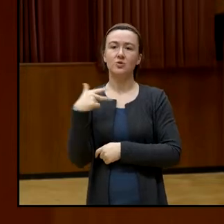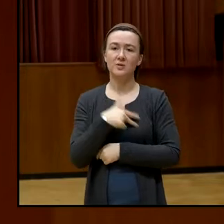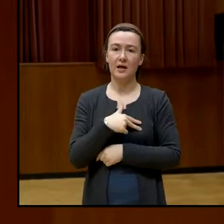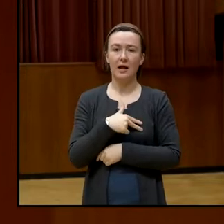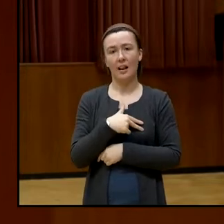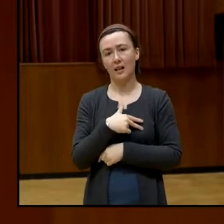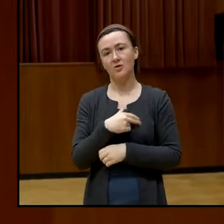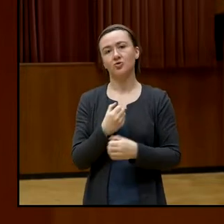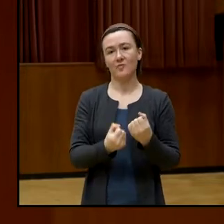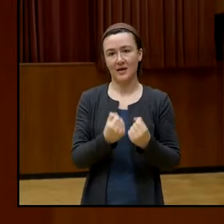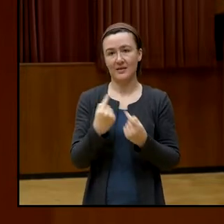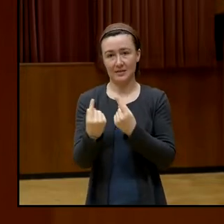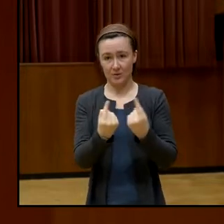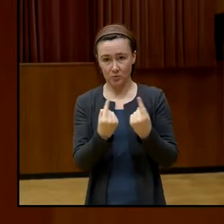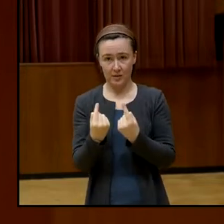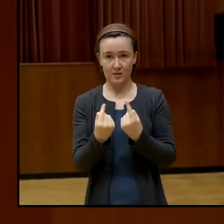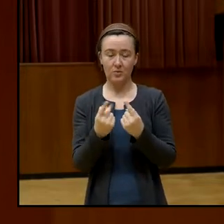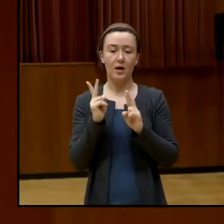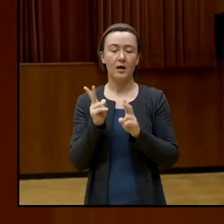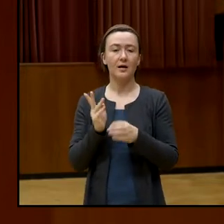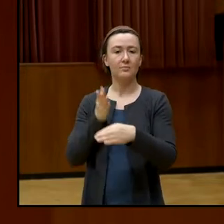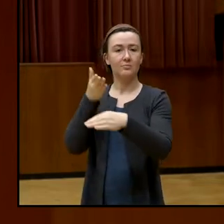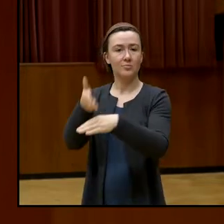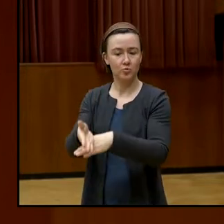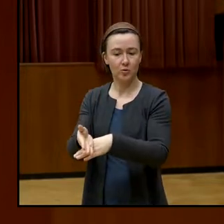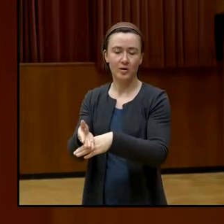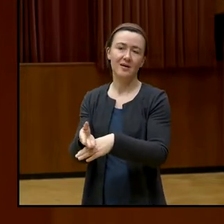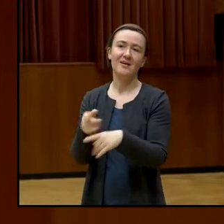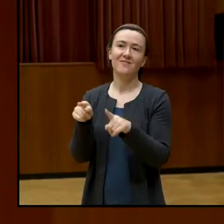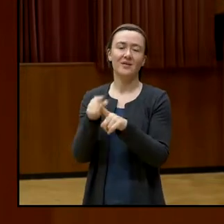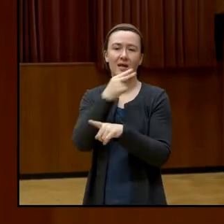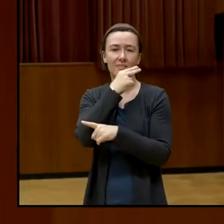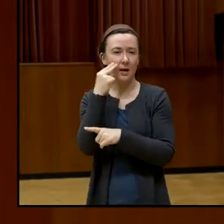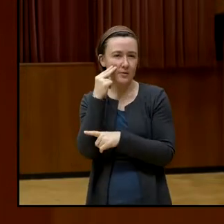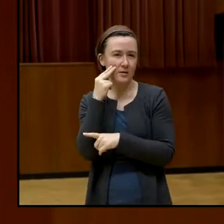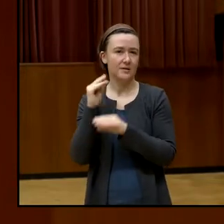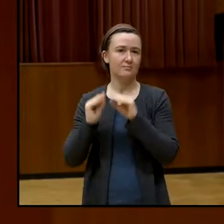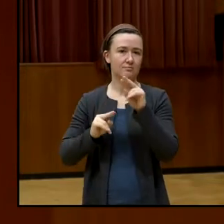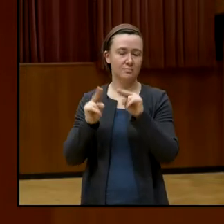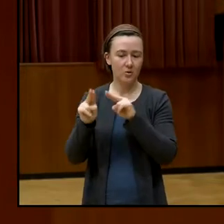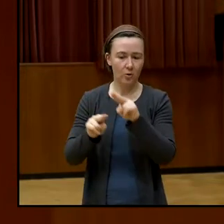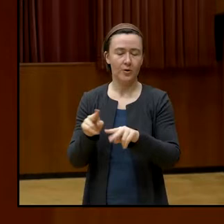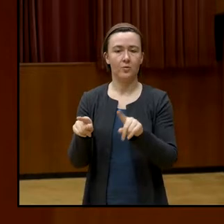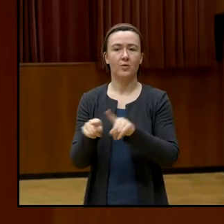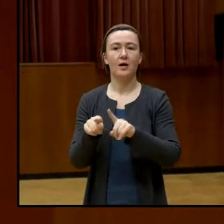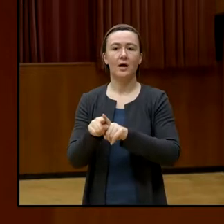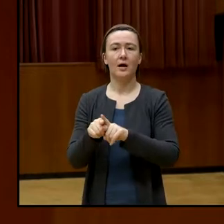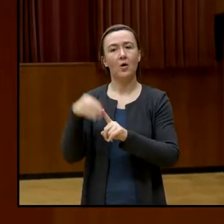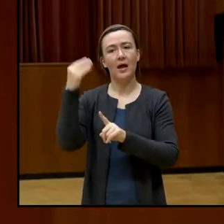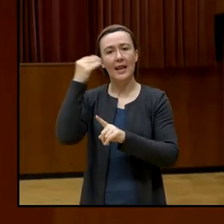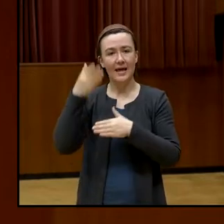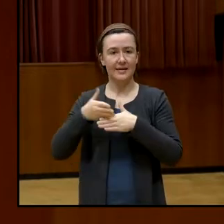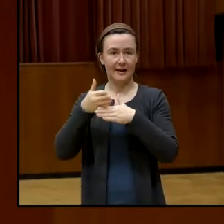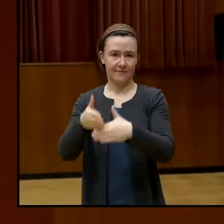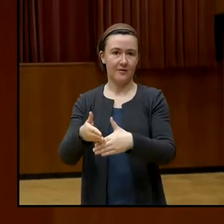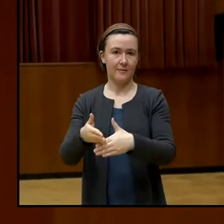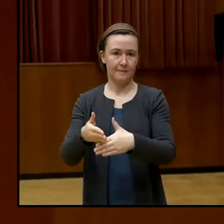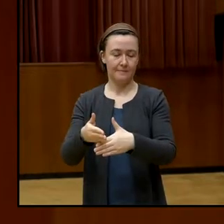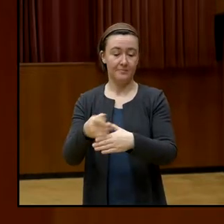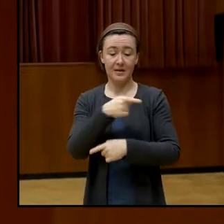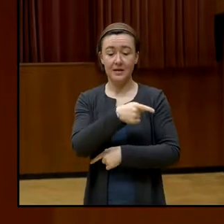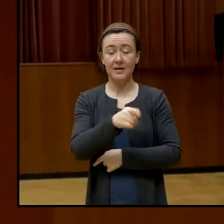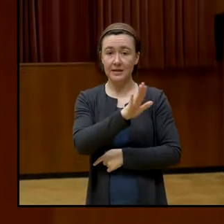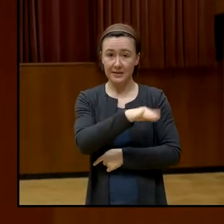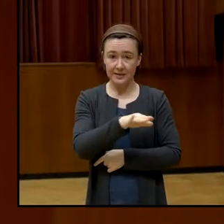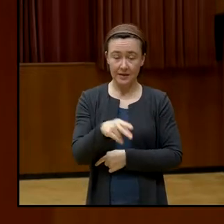kommen können, eine Form von Nachmittagsbetreuung bekommen können und eine Lernhilfe bekommen können. Einerseits erfahren diese